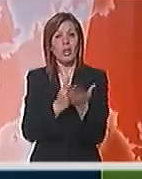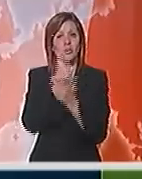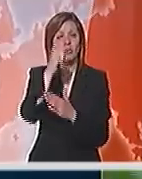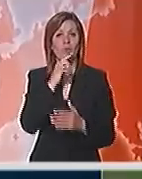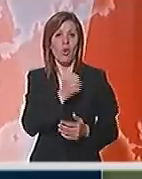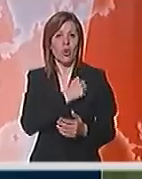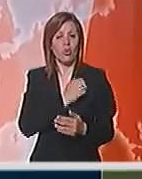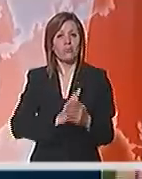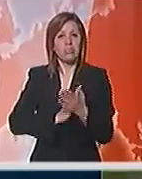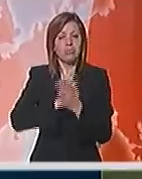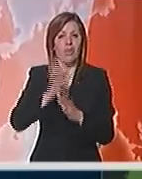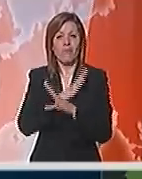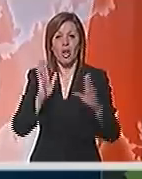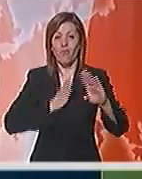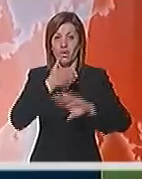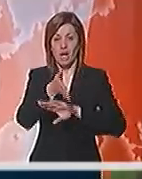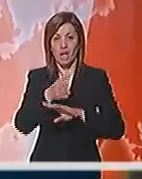koji mu garantuje prolaz u veliko finale.